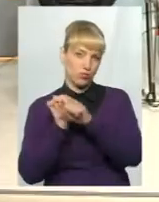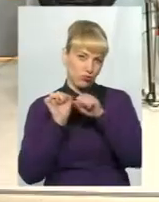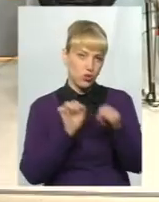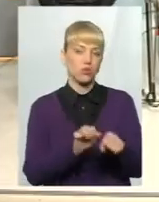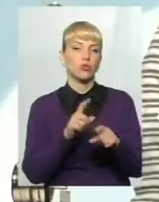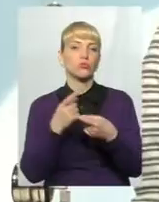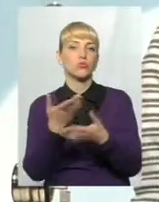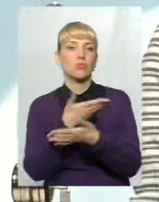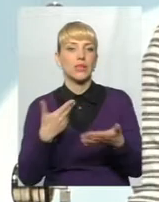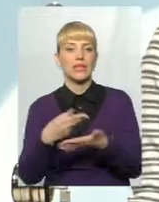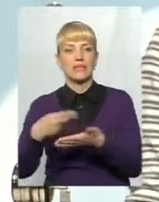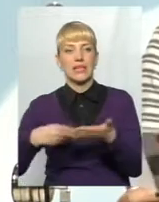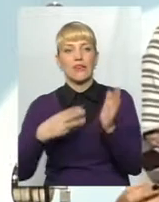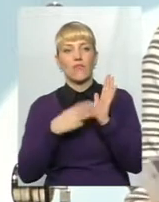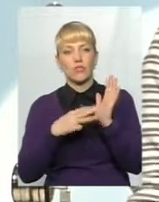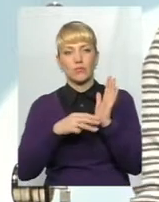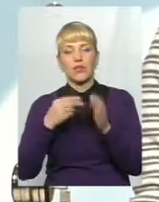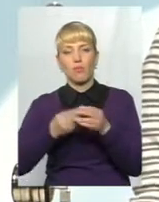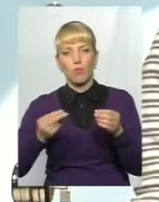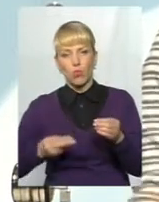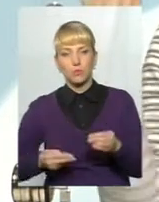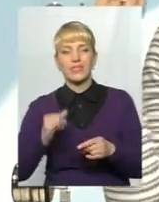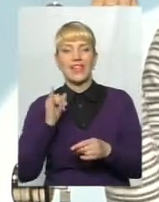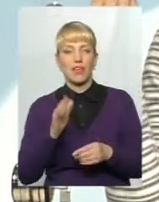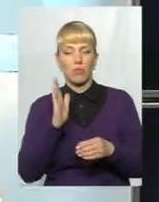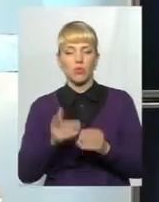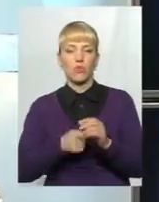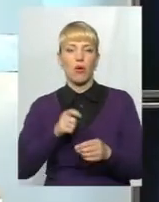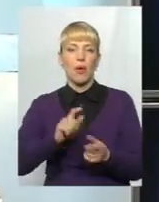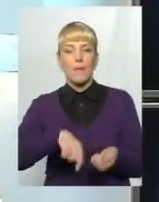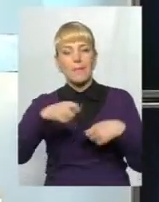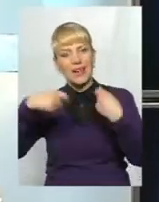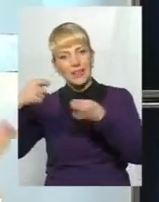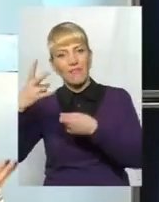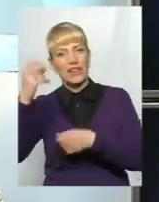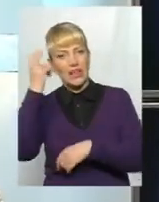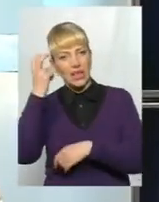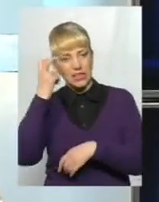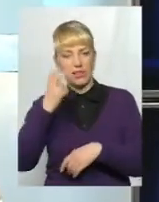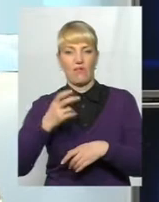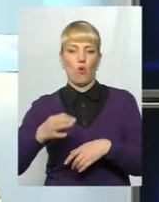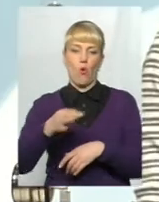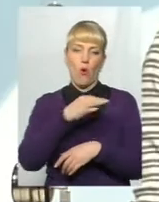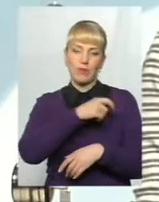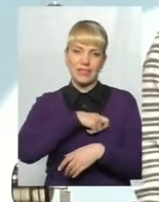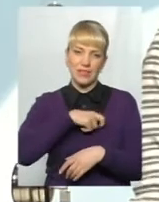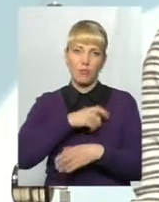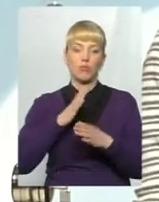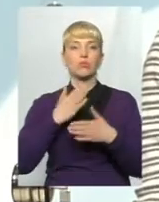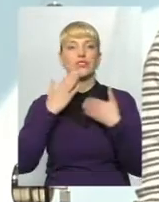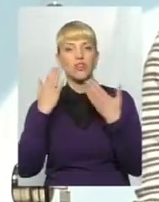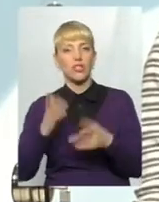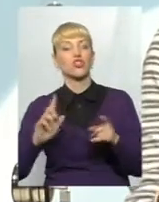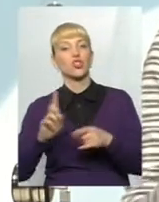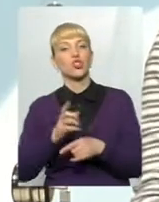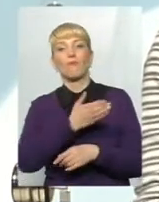80 підписів і будемо передавати і на київський рівень влади, і до обласних депутатів будемо звертатися, щоб